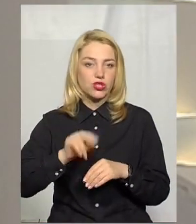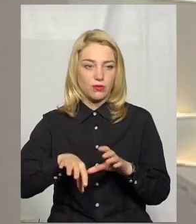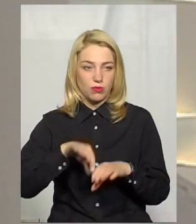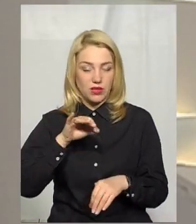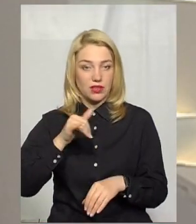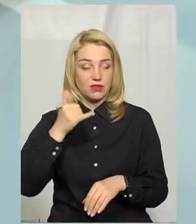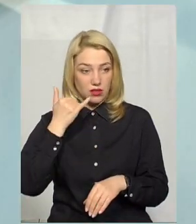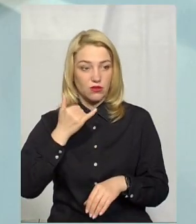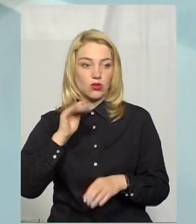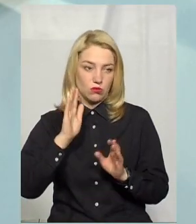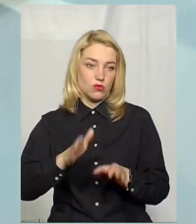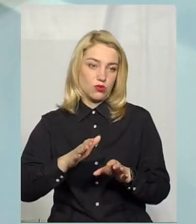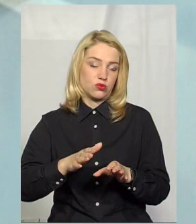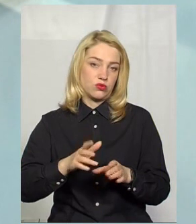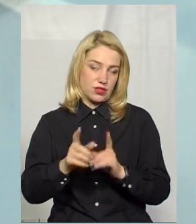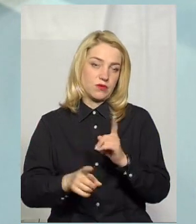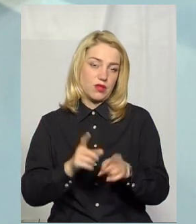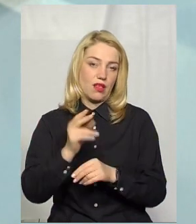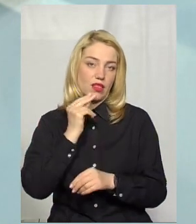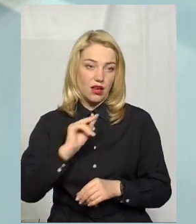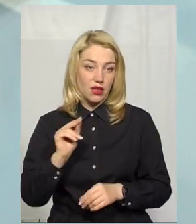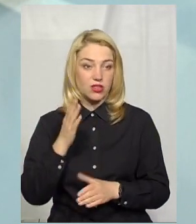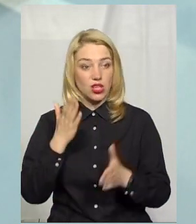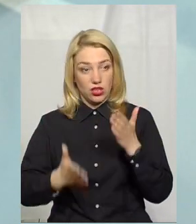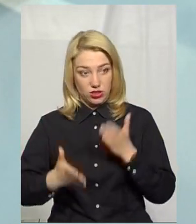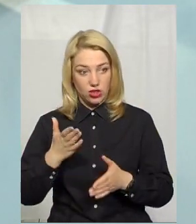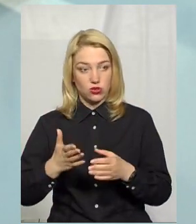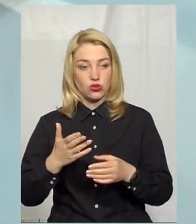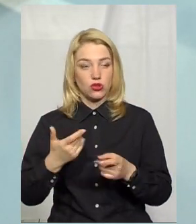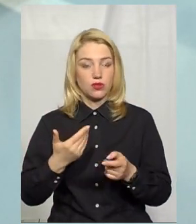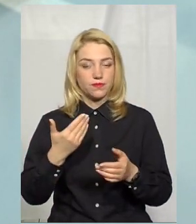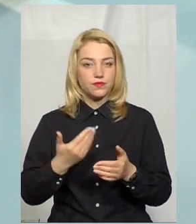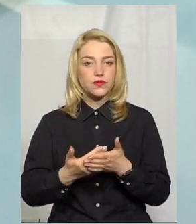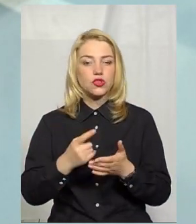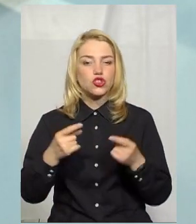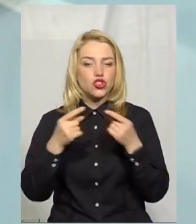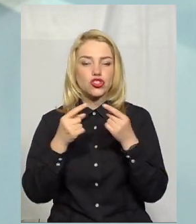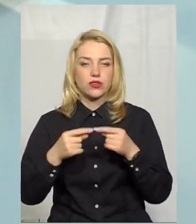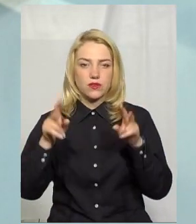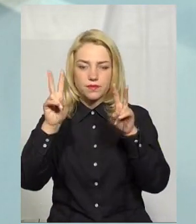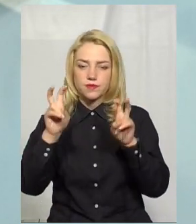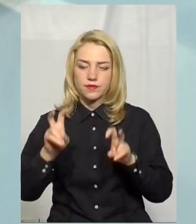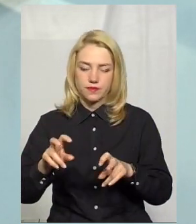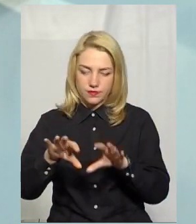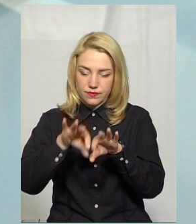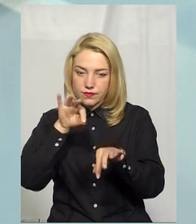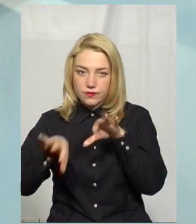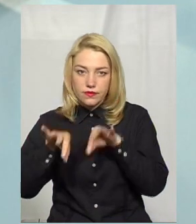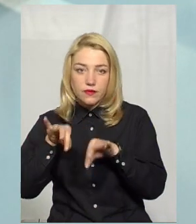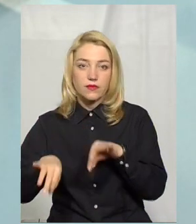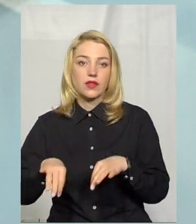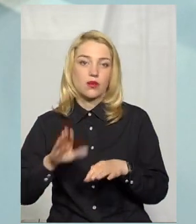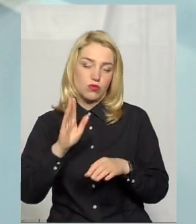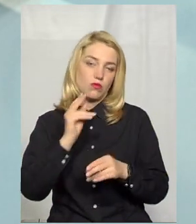Тоді будуть зміни на краще Якщо якимось слугуватися чіткими критеріями Тоді дійсно ми зможемо